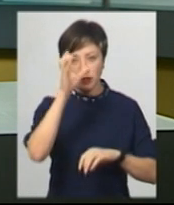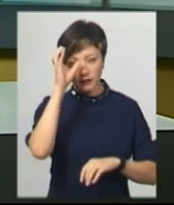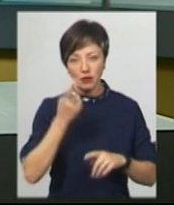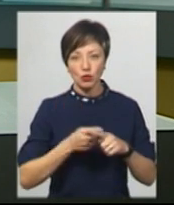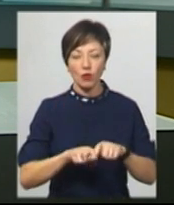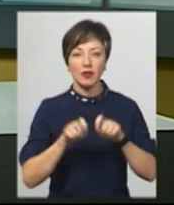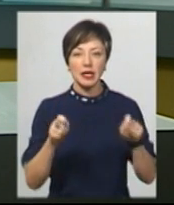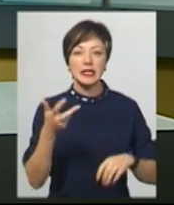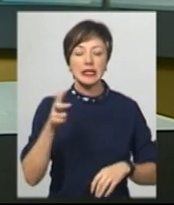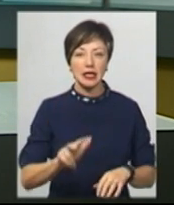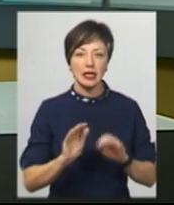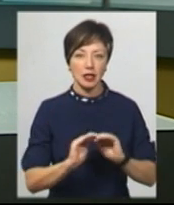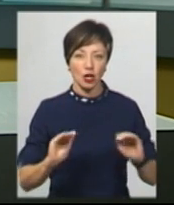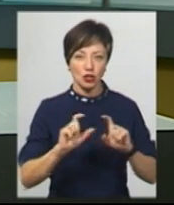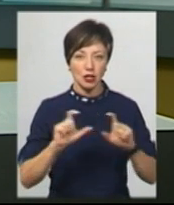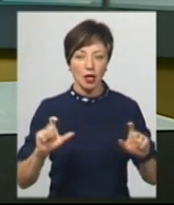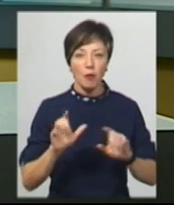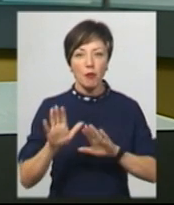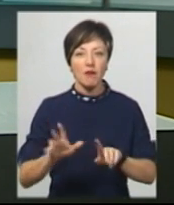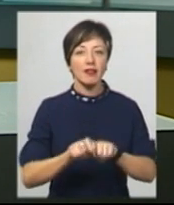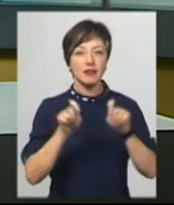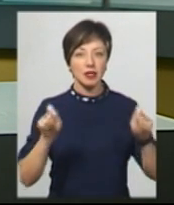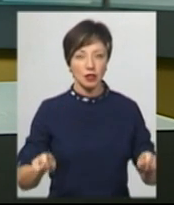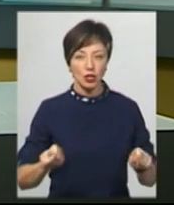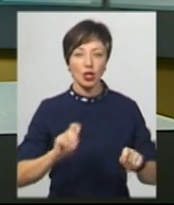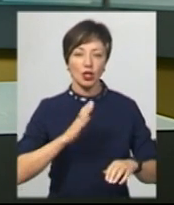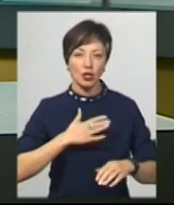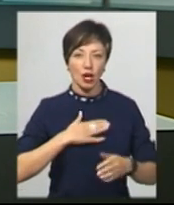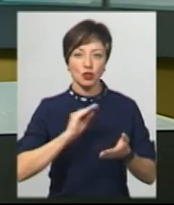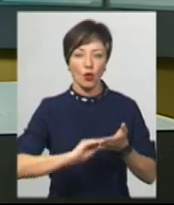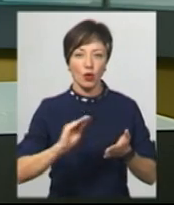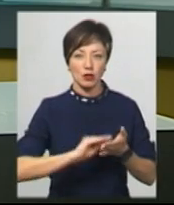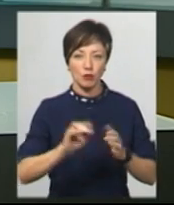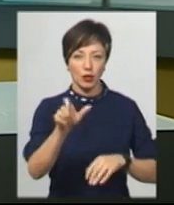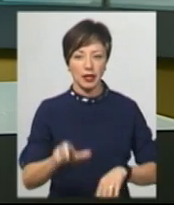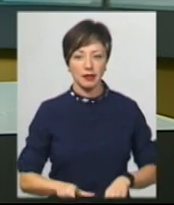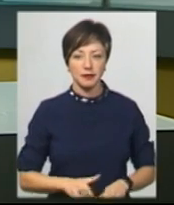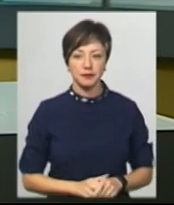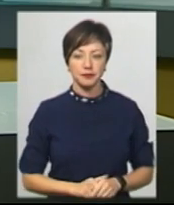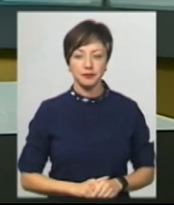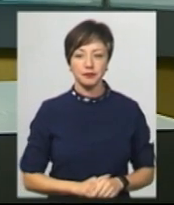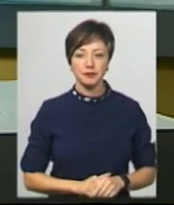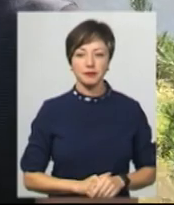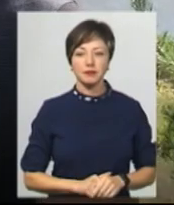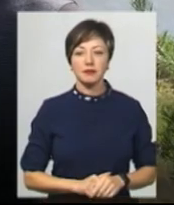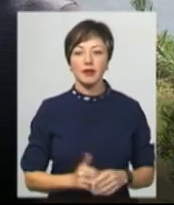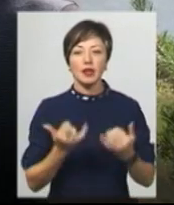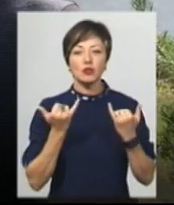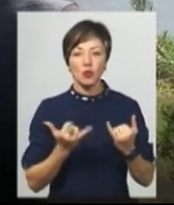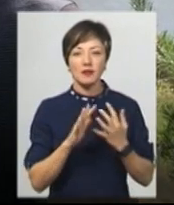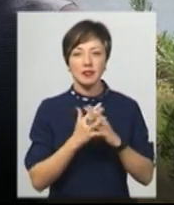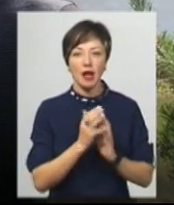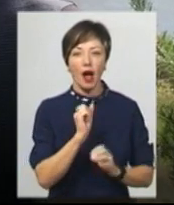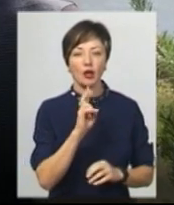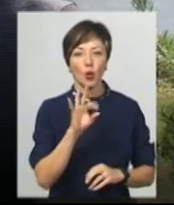року відкрили три дитячі садки. Побував на відкритті дошкільного закладу в Антонівцях Андрій Гуменний. Сьогодні в селі